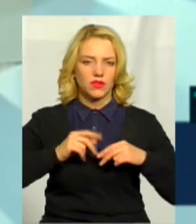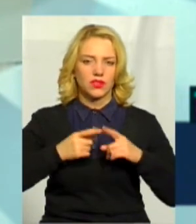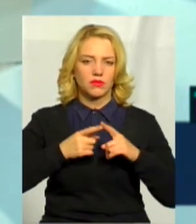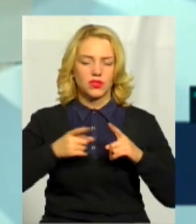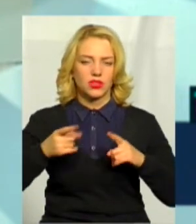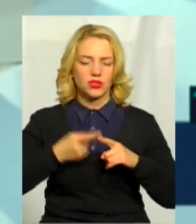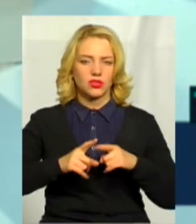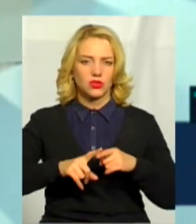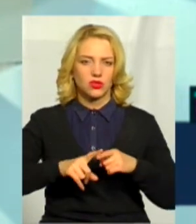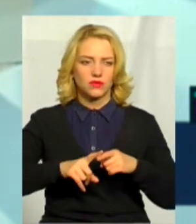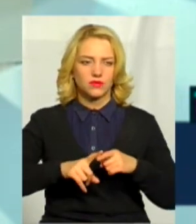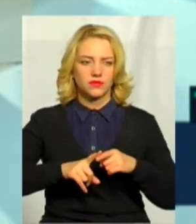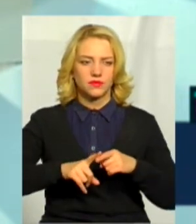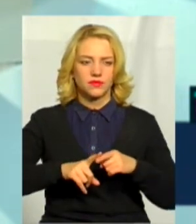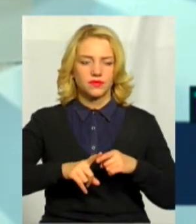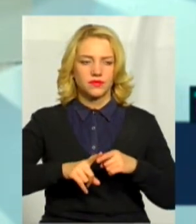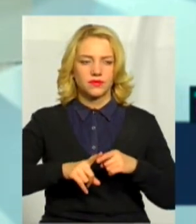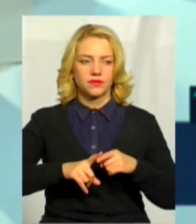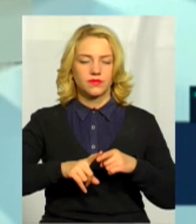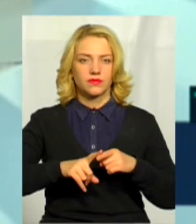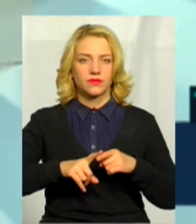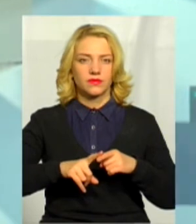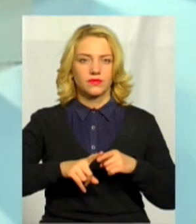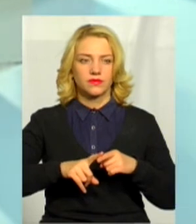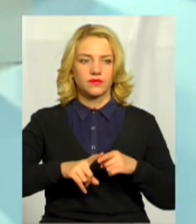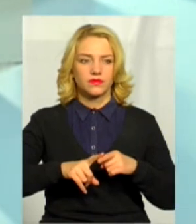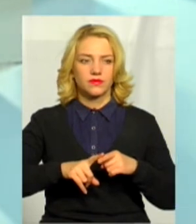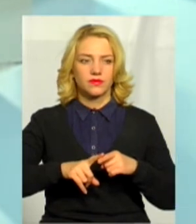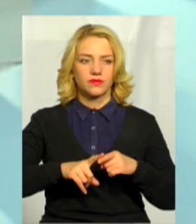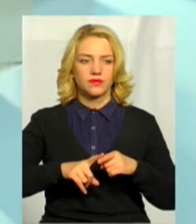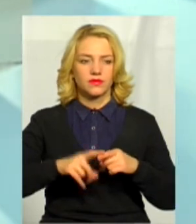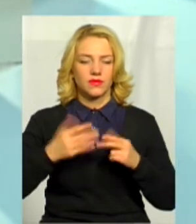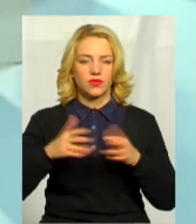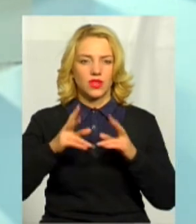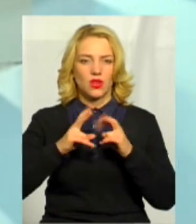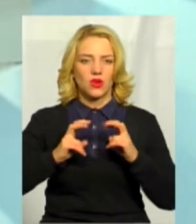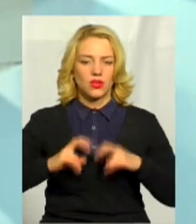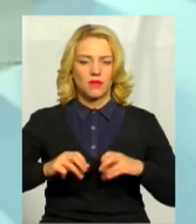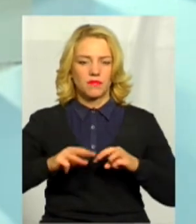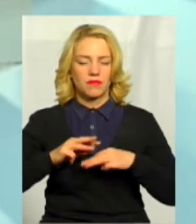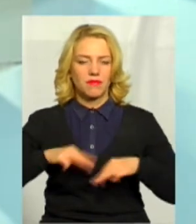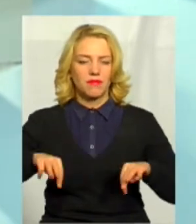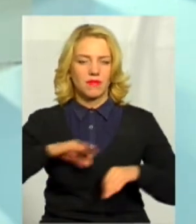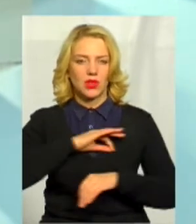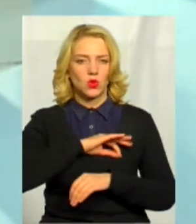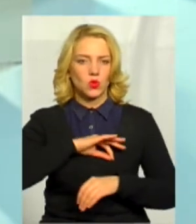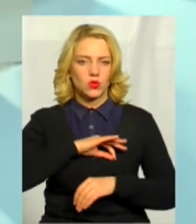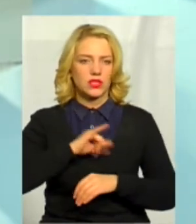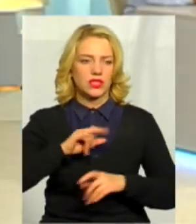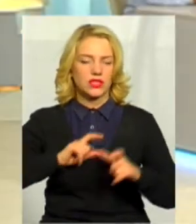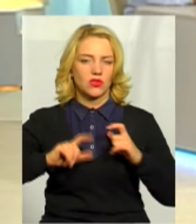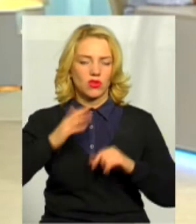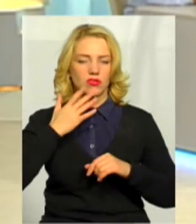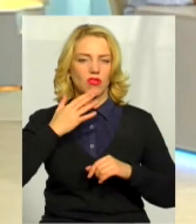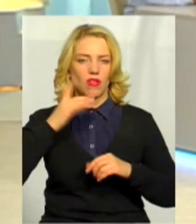цього розслідування Мін'юстом з Інститутом